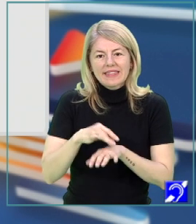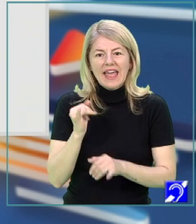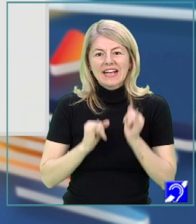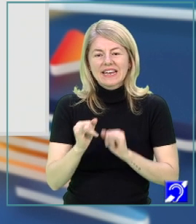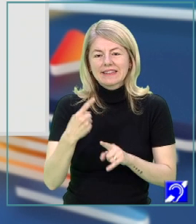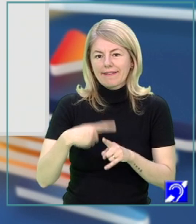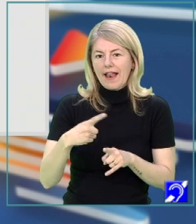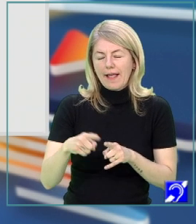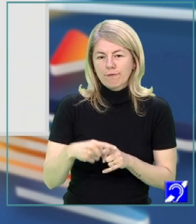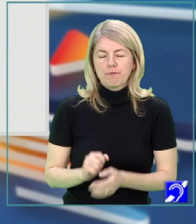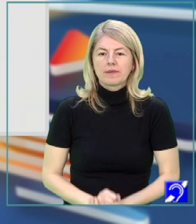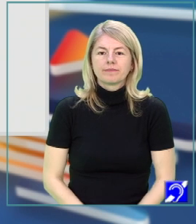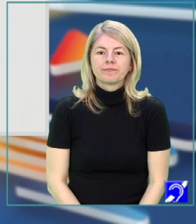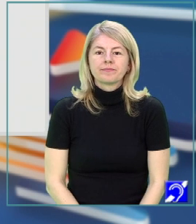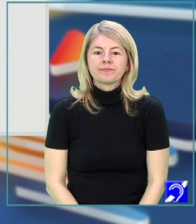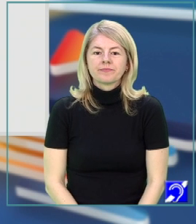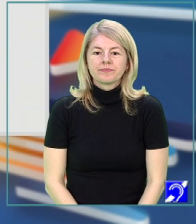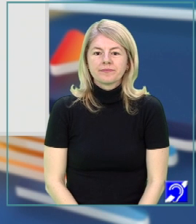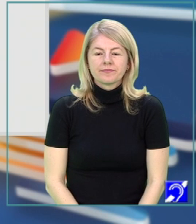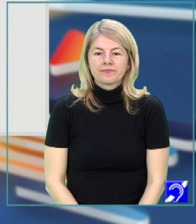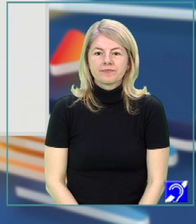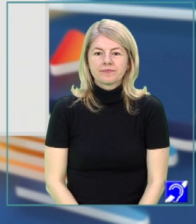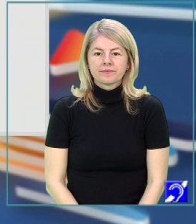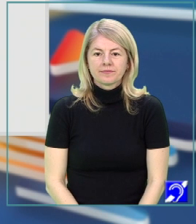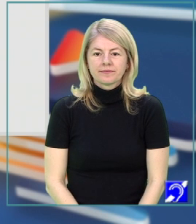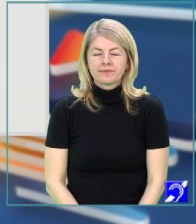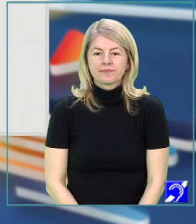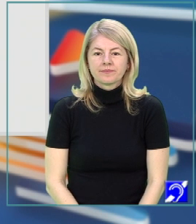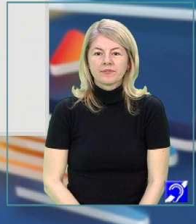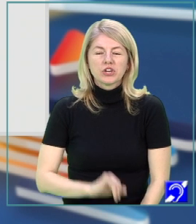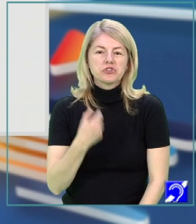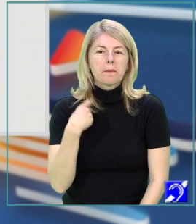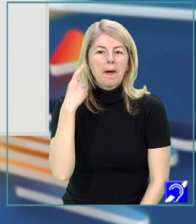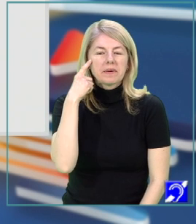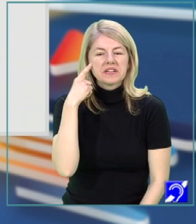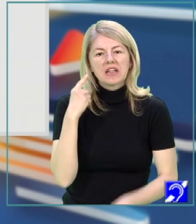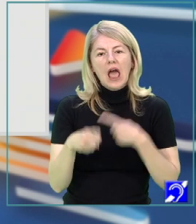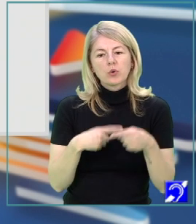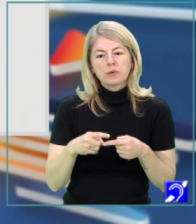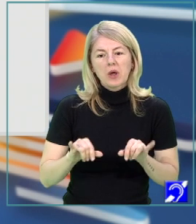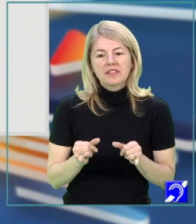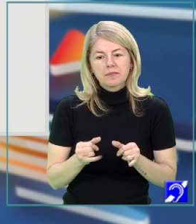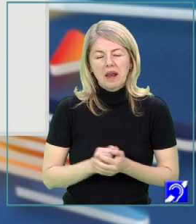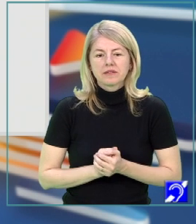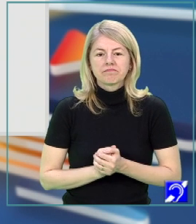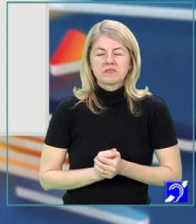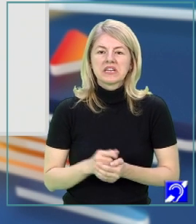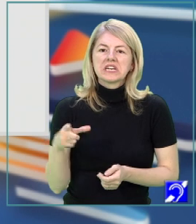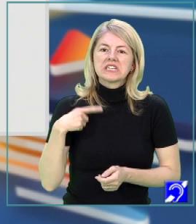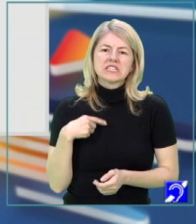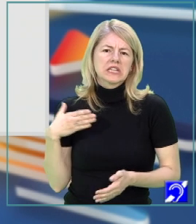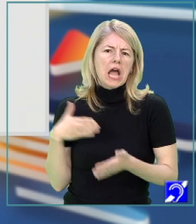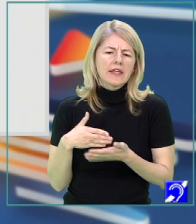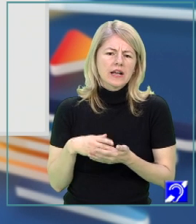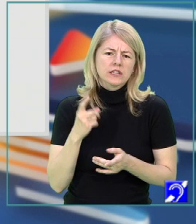Grădină, loc în care se plantează pom fructiferi, legume, fructe și m-am gândit la următoarea întâmplare. Sunt atacat